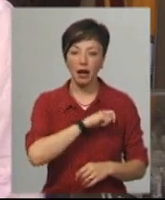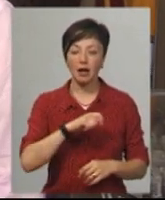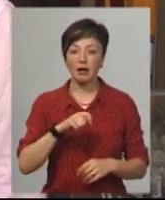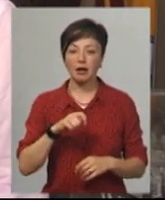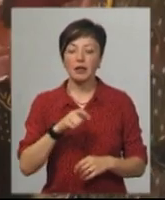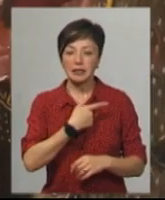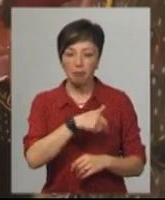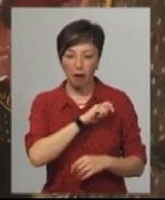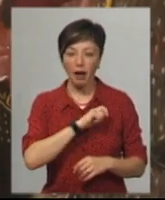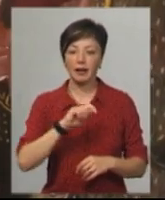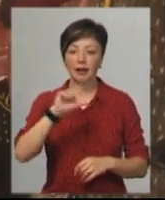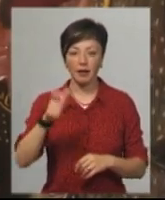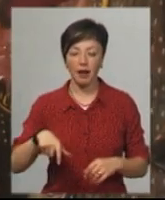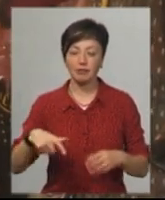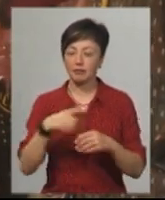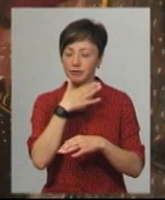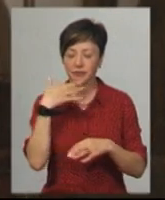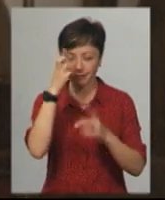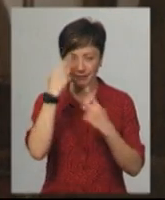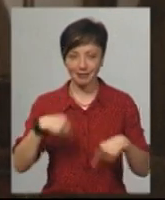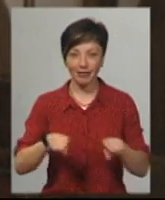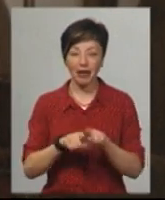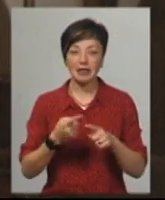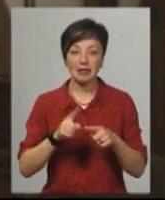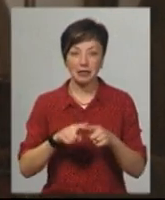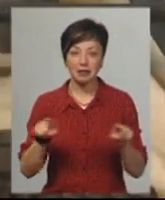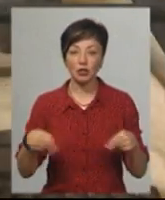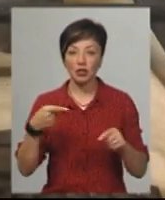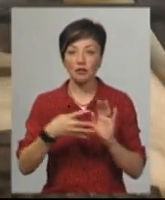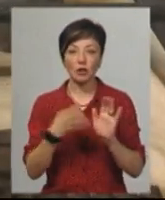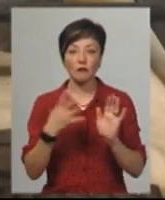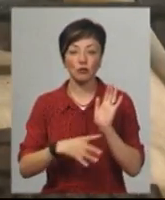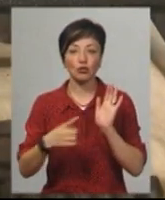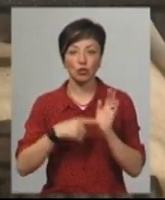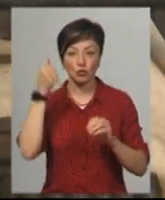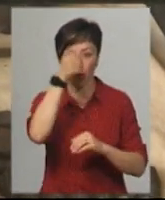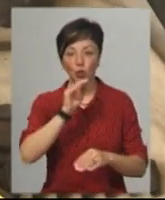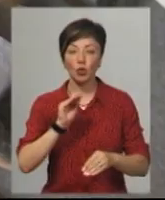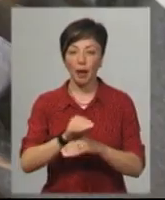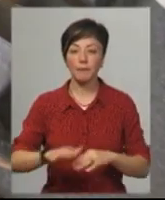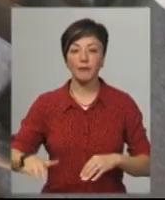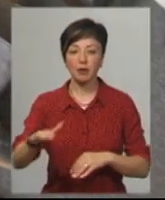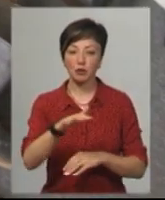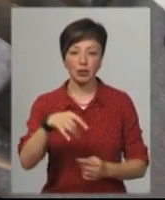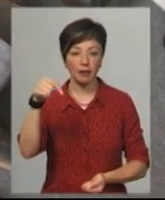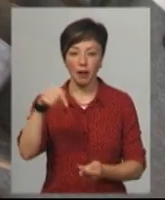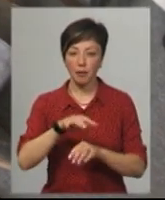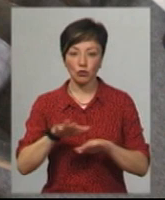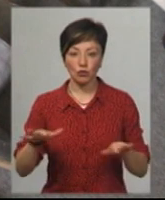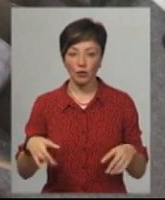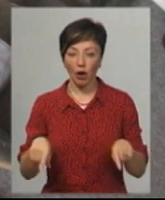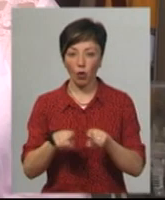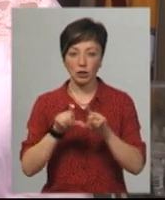з багатьох країн світу. Цей музей створили в 1996 році. Галина Барабаш додає, приміщення не пристосоване до такого